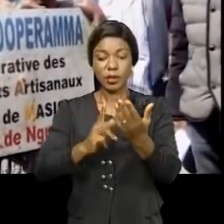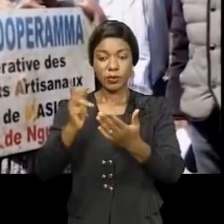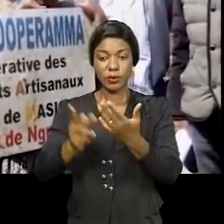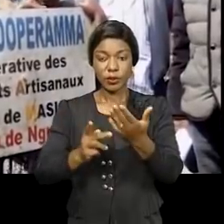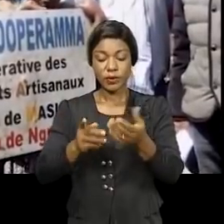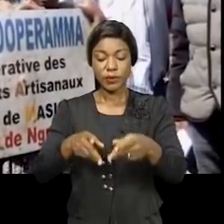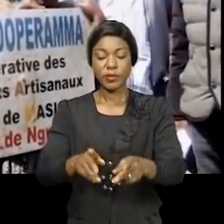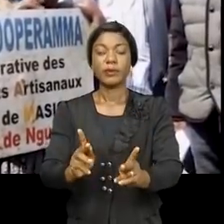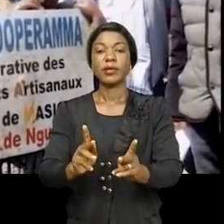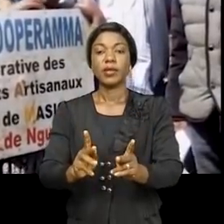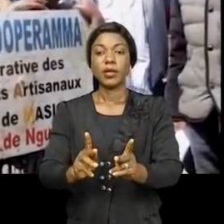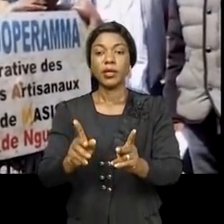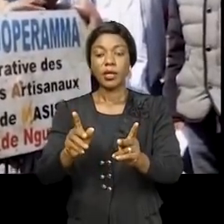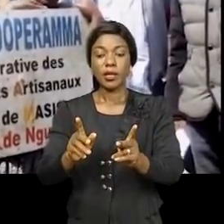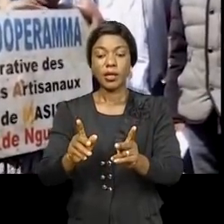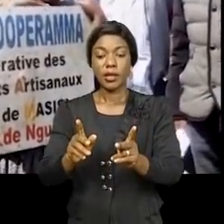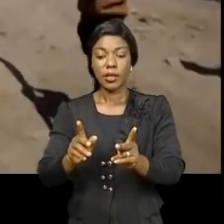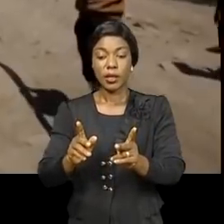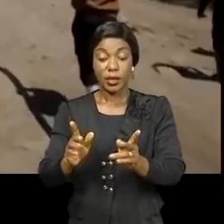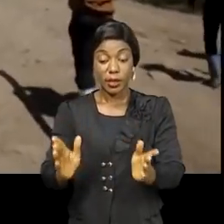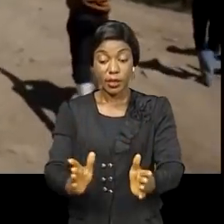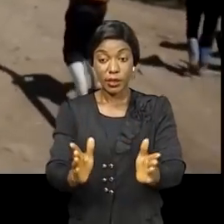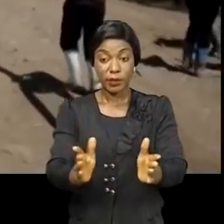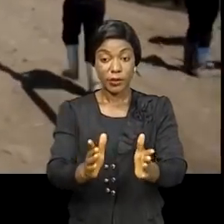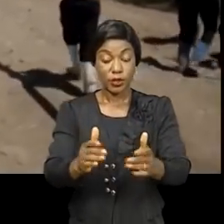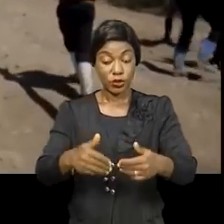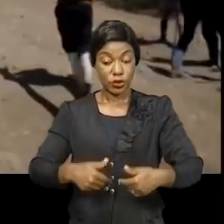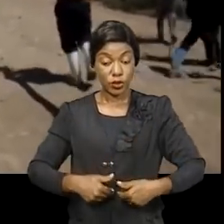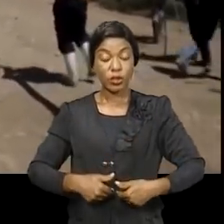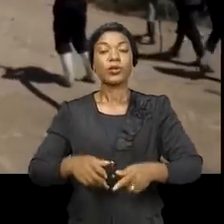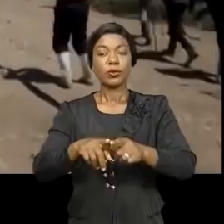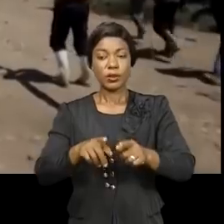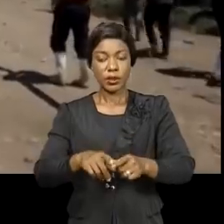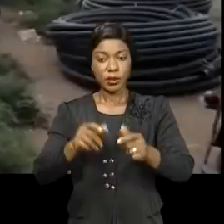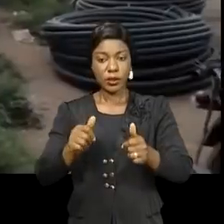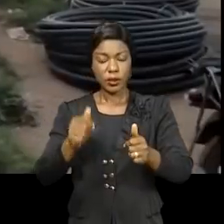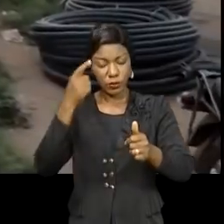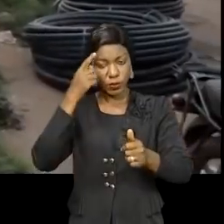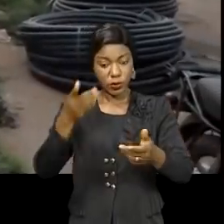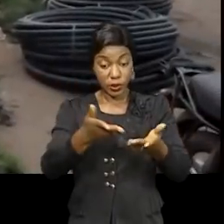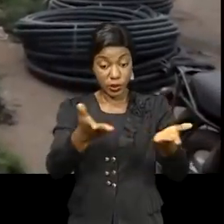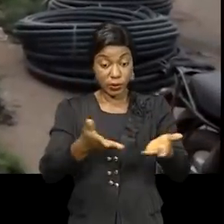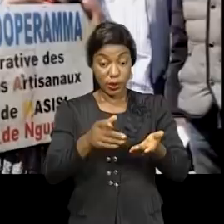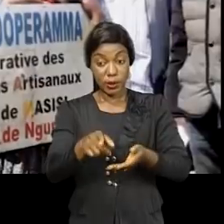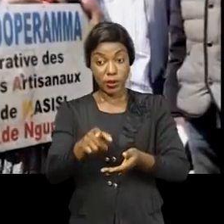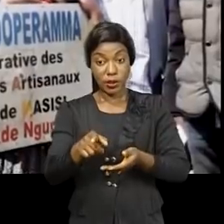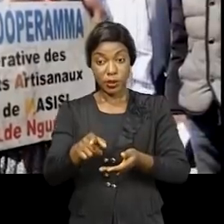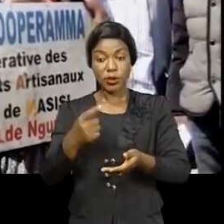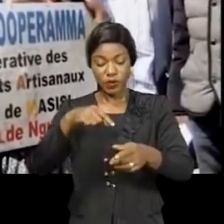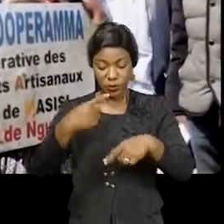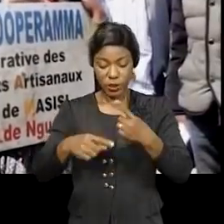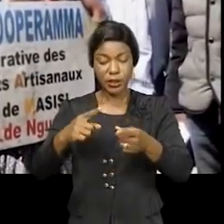va permettre qu'il y ait l'encadrement de beaucoup de jeunes. Le web, par exemple, pour ce site que nous viens de construire comme site pilote,